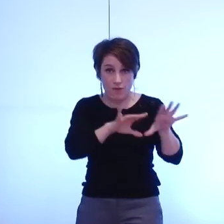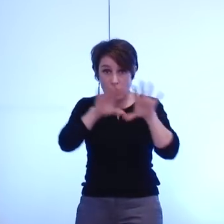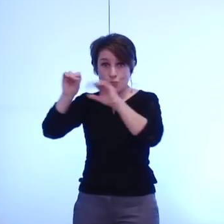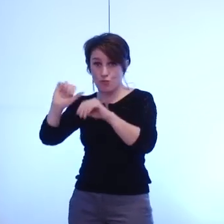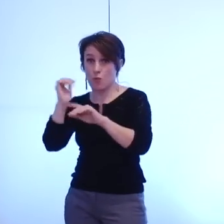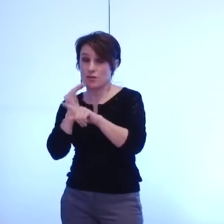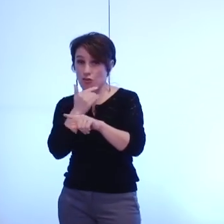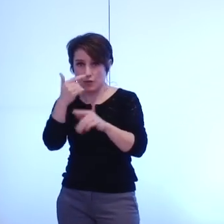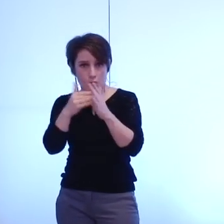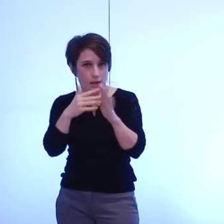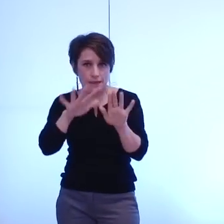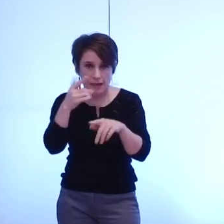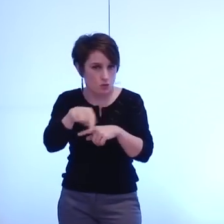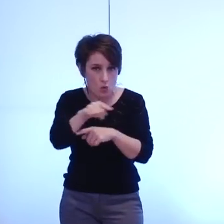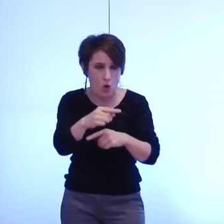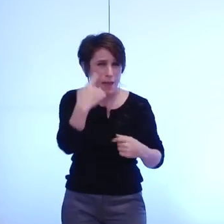2015